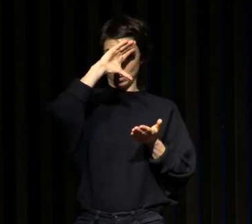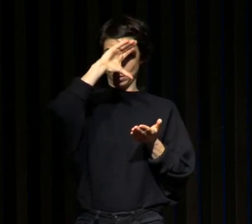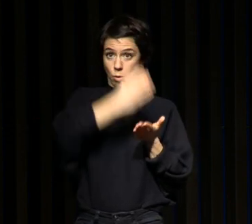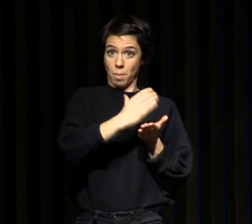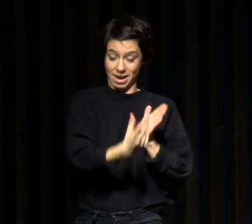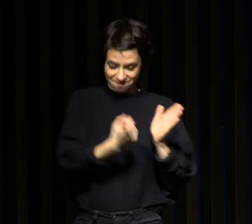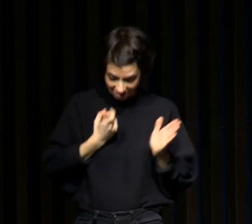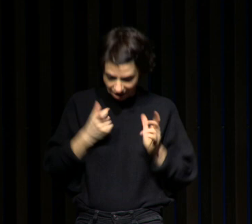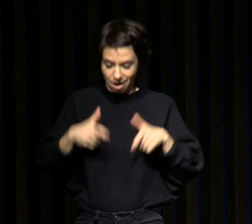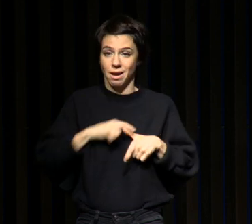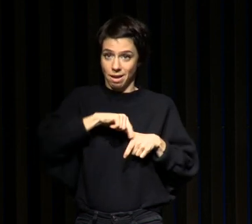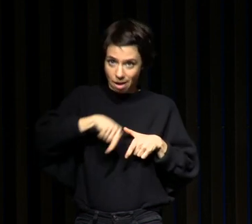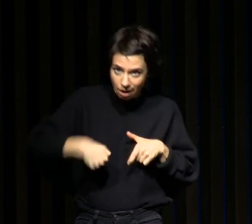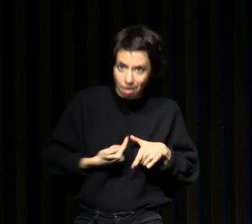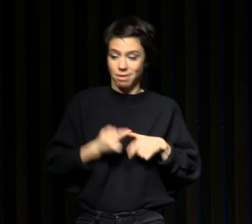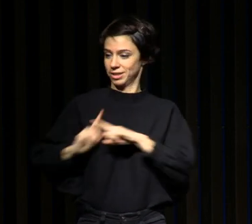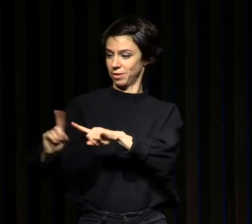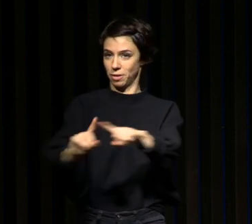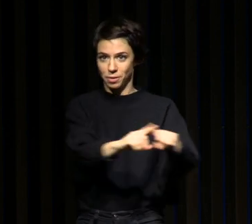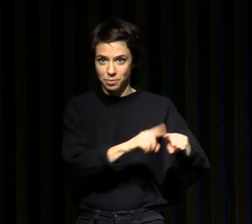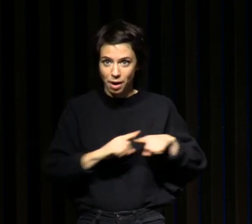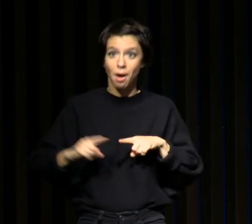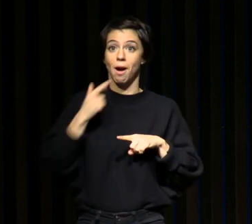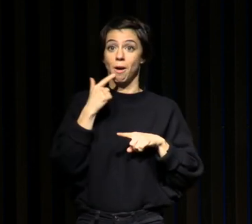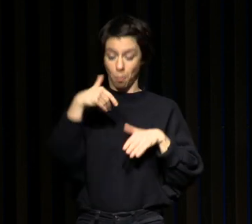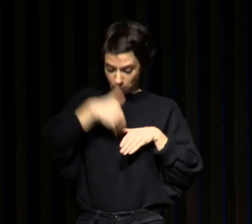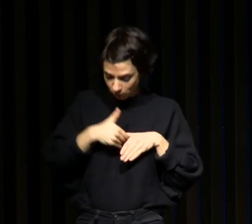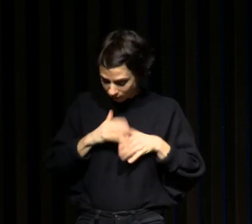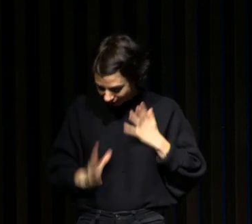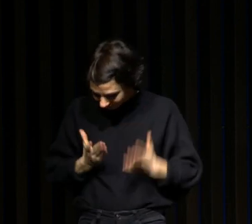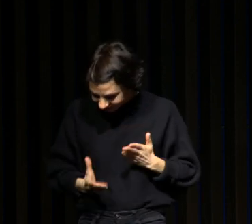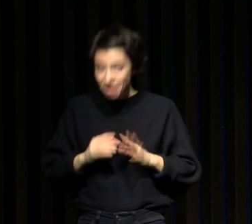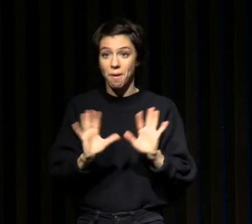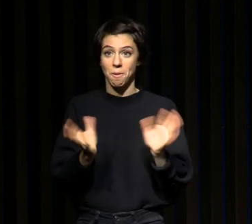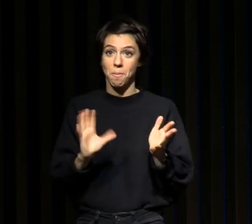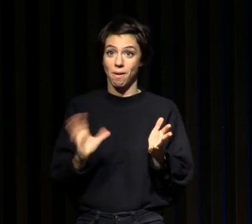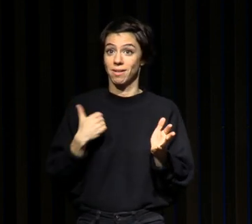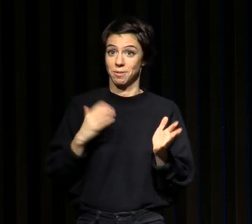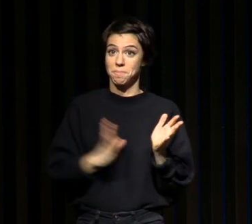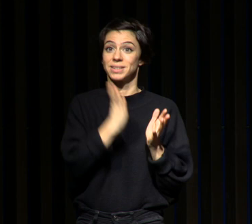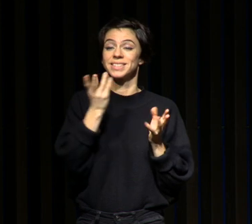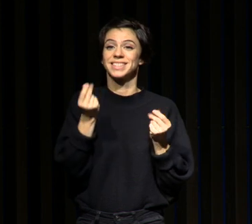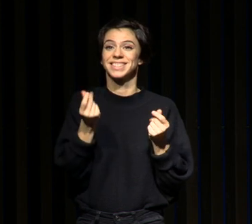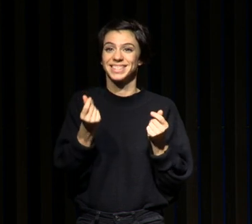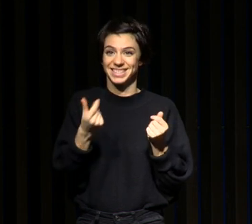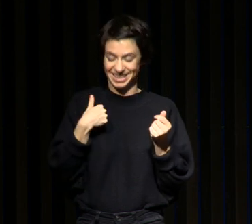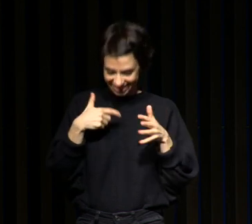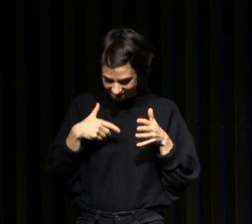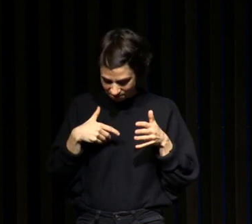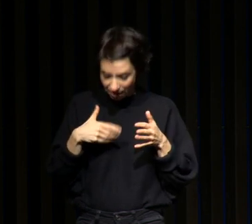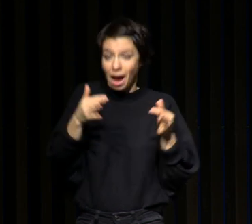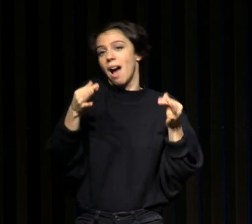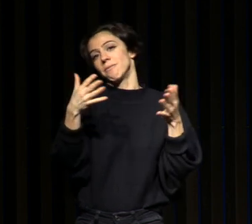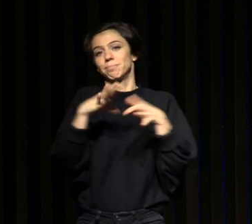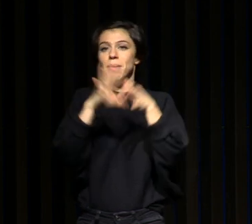chronobiologique liée aux horloges, et puis cette composante homéostasique qu'on peut définir comme une composante réservoir plein,